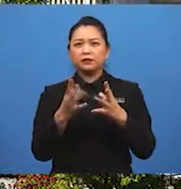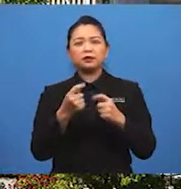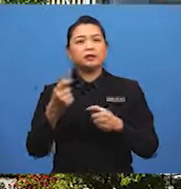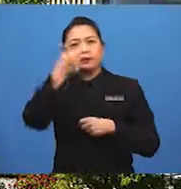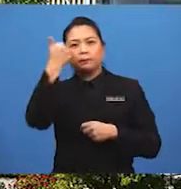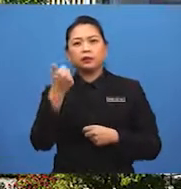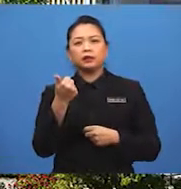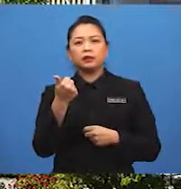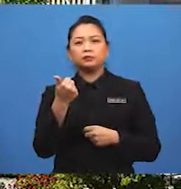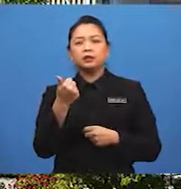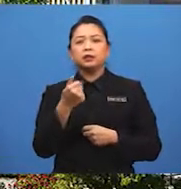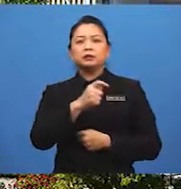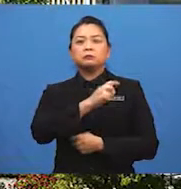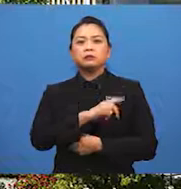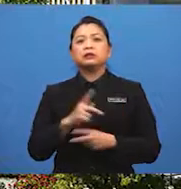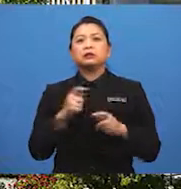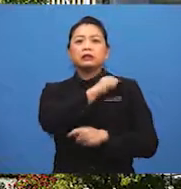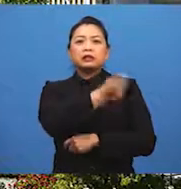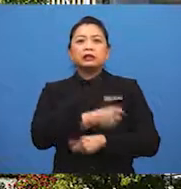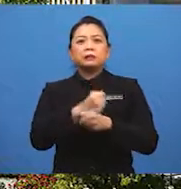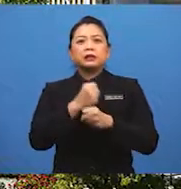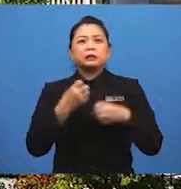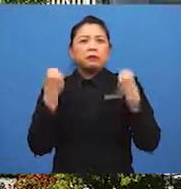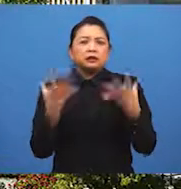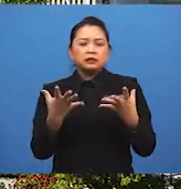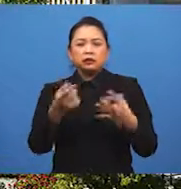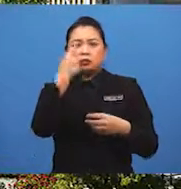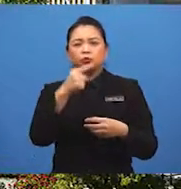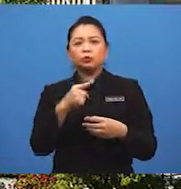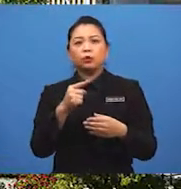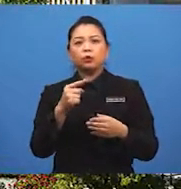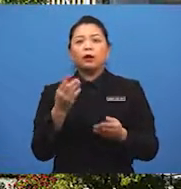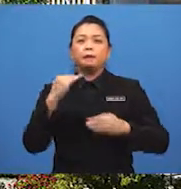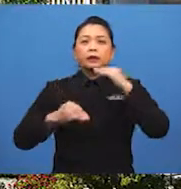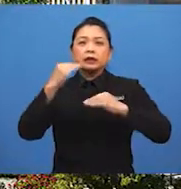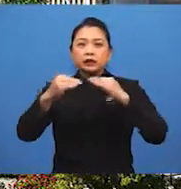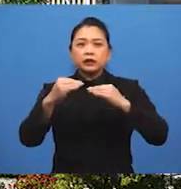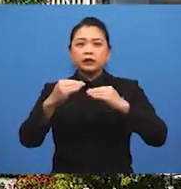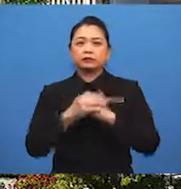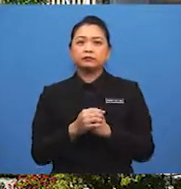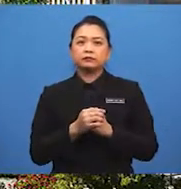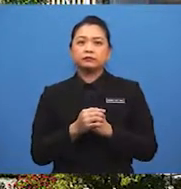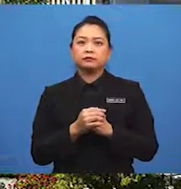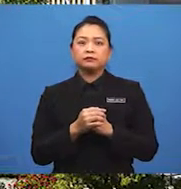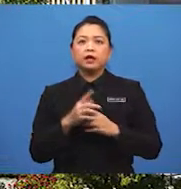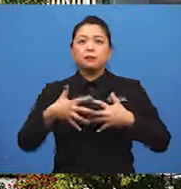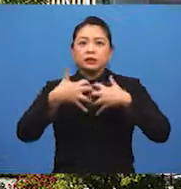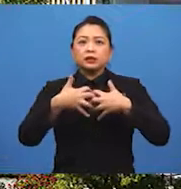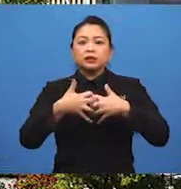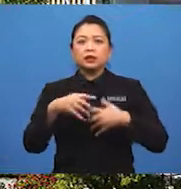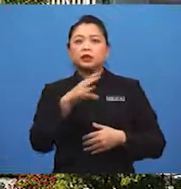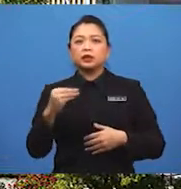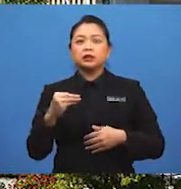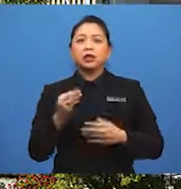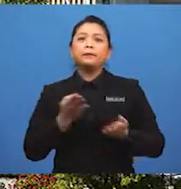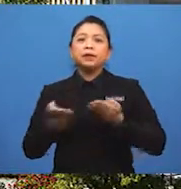menyebabkan bekalan tenaga kerja yang banyak untuk setor pembinaan, perindustrian dan